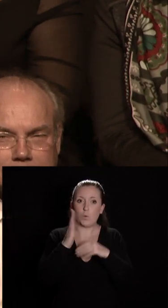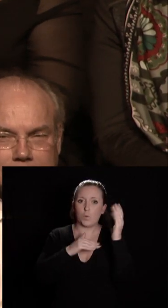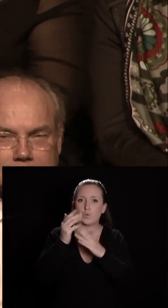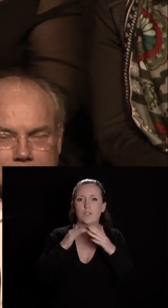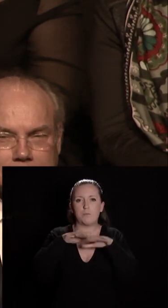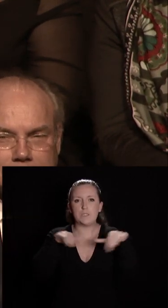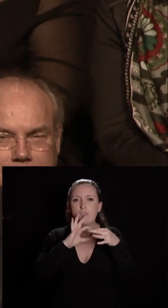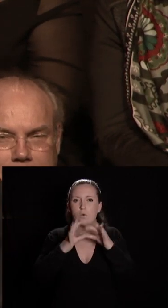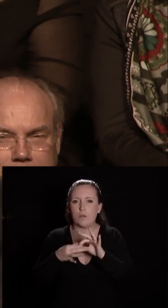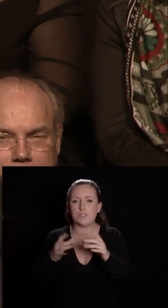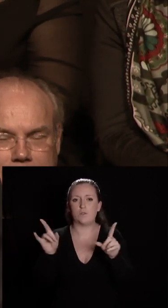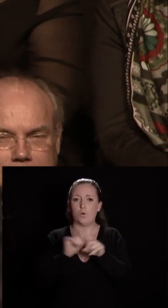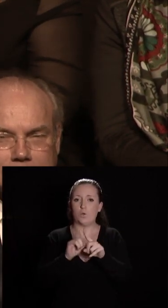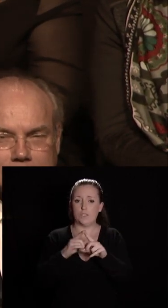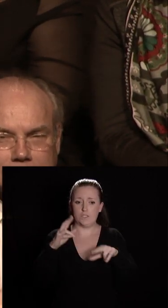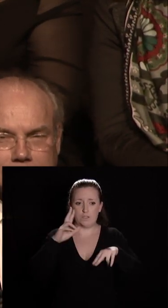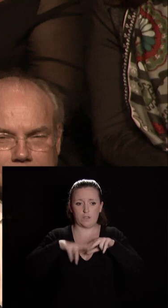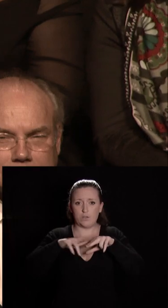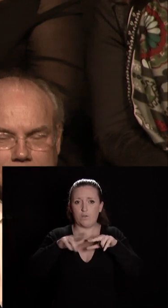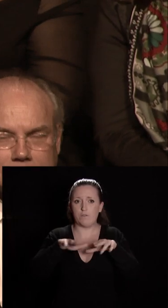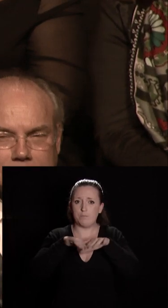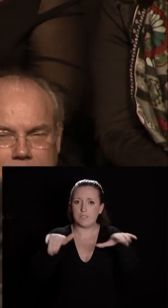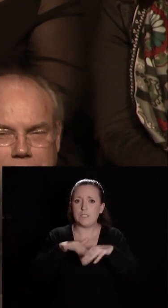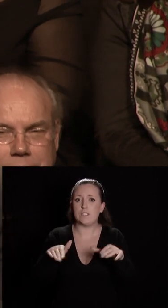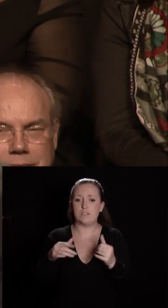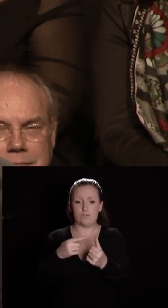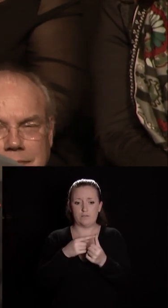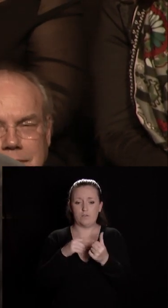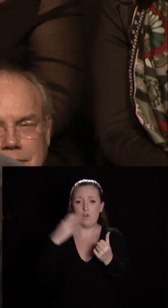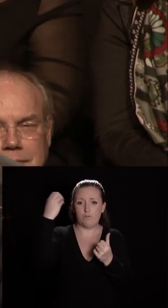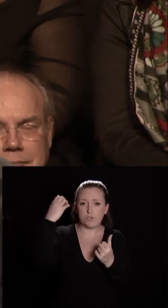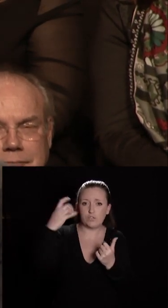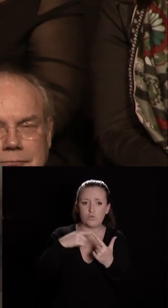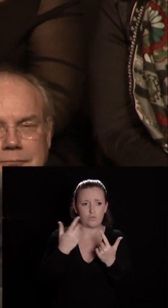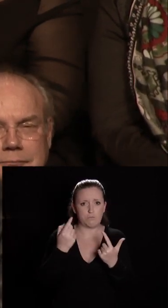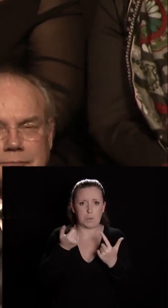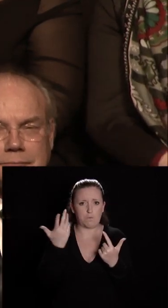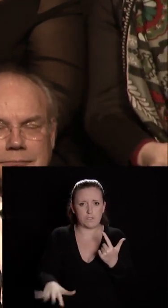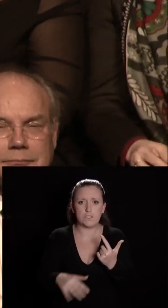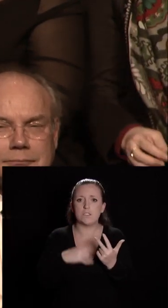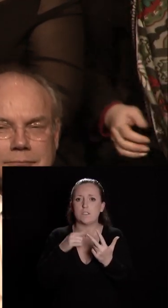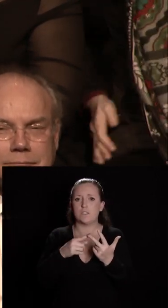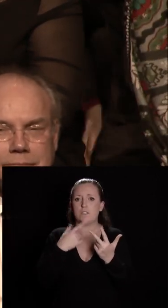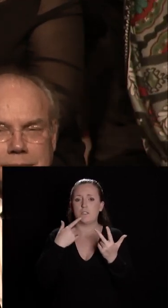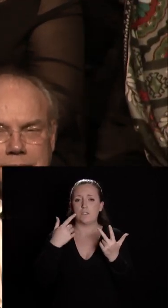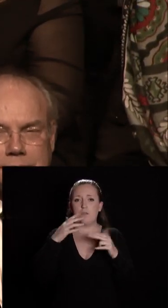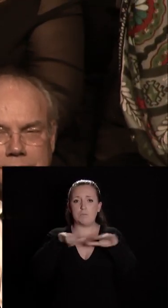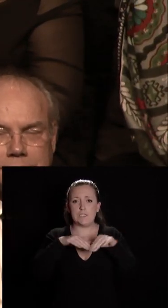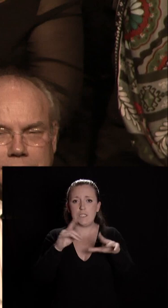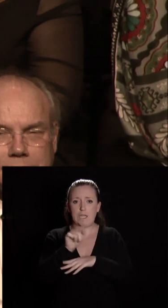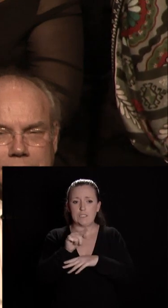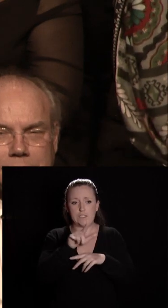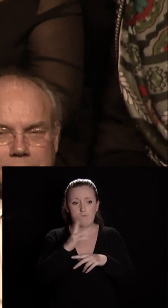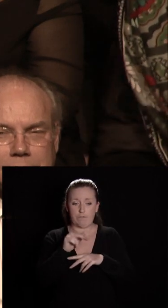cela mais on aura rénové nos piscines que ce soit celle de la fontaine douche c'est presque achevé que ce soit celle des grésilles qui va